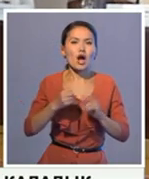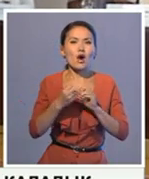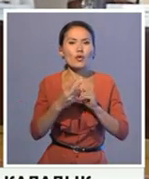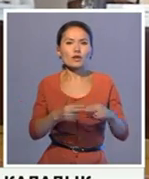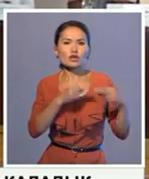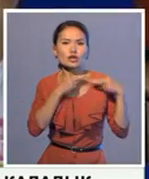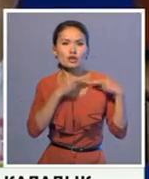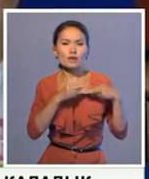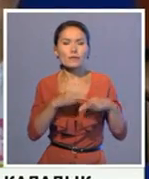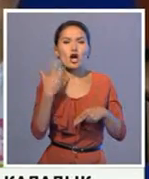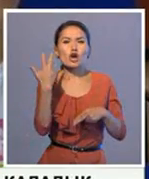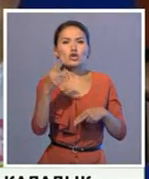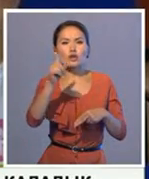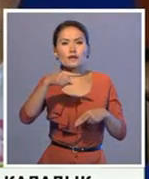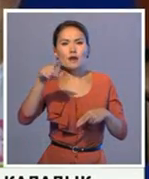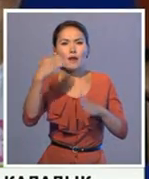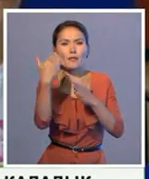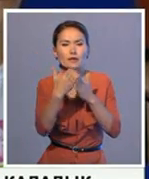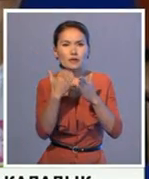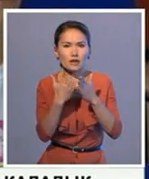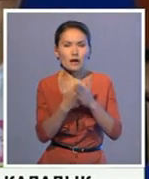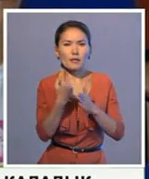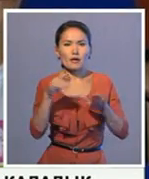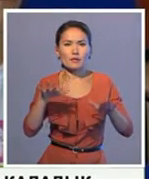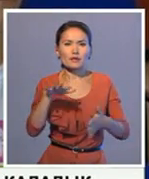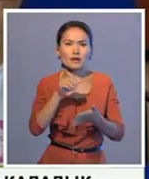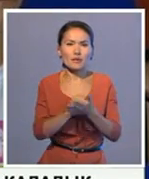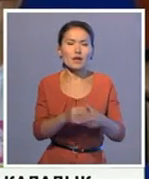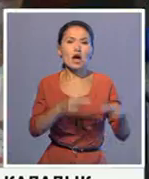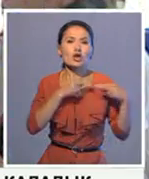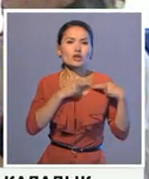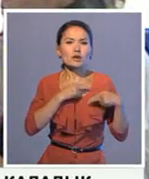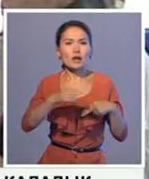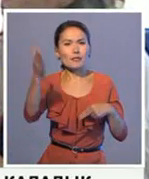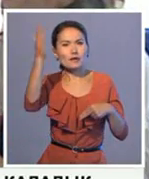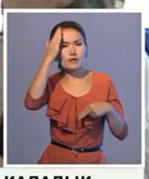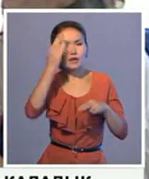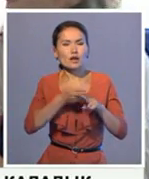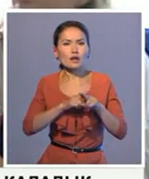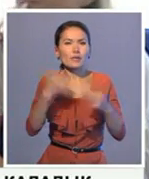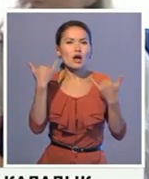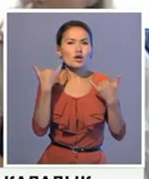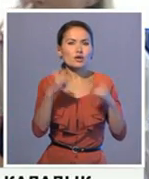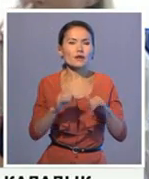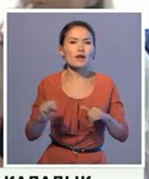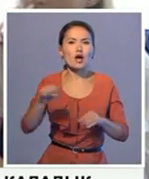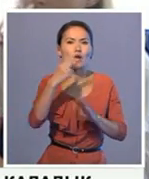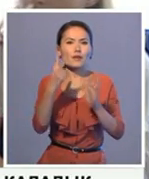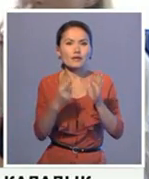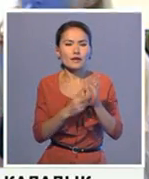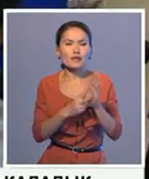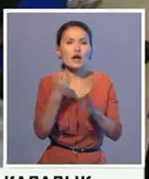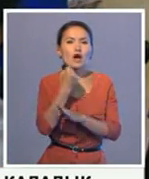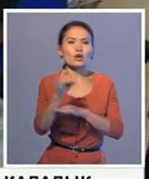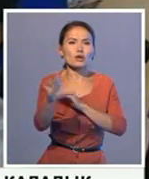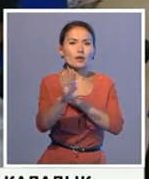шығармашылығы есе 3 номинация бойынша жүлдеге таласты. Шығармашылық қабілетмен талайды таң қалдырған жүріктер тамыздың 17-сінде анықталып,